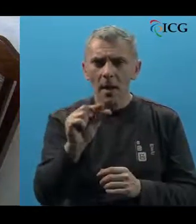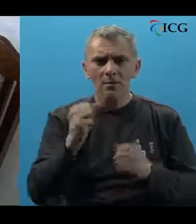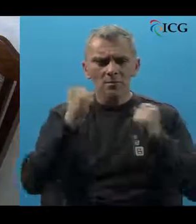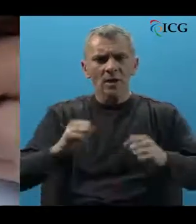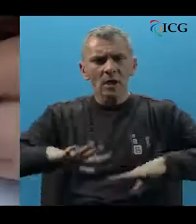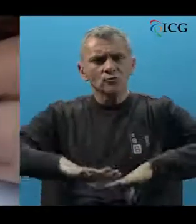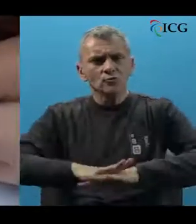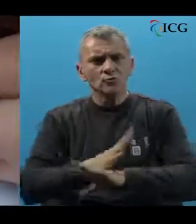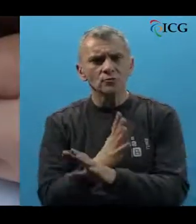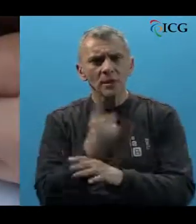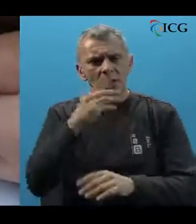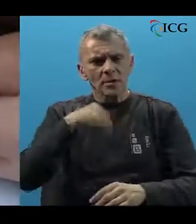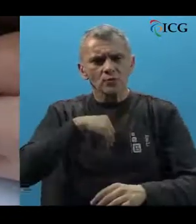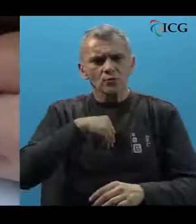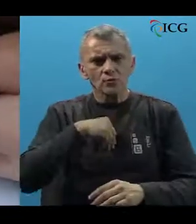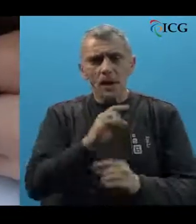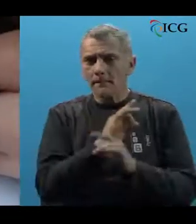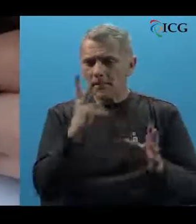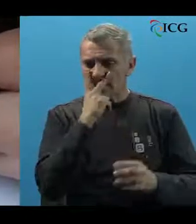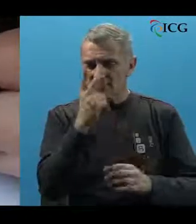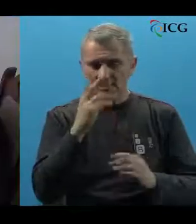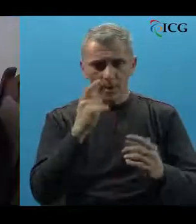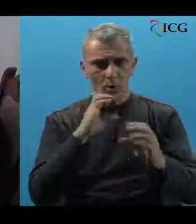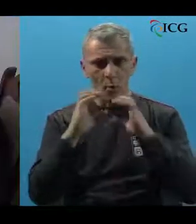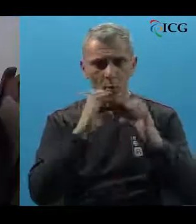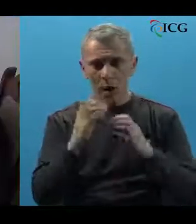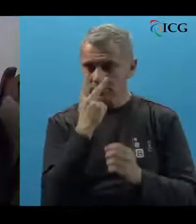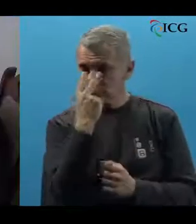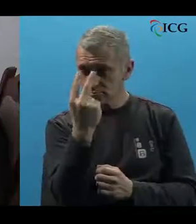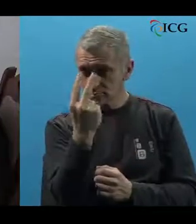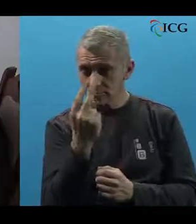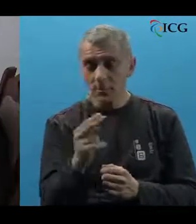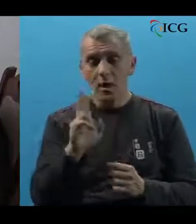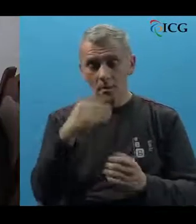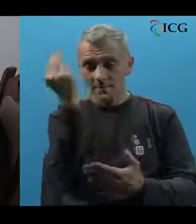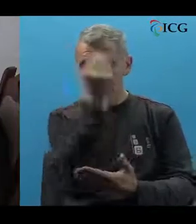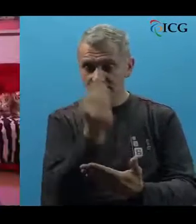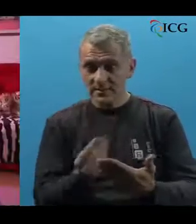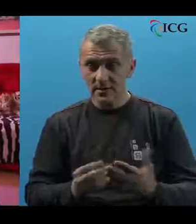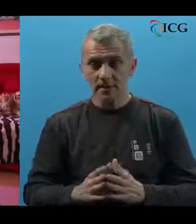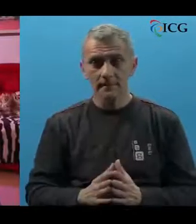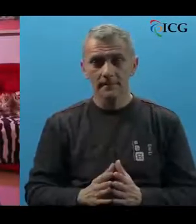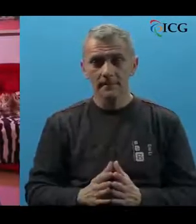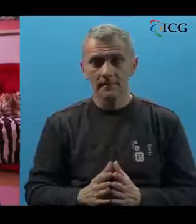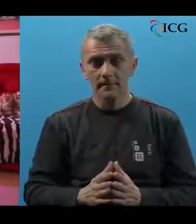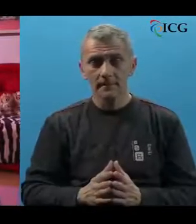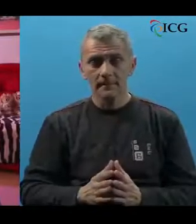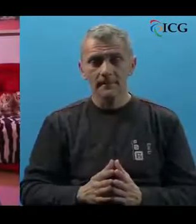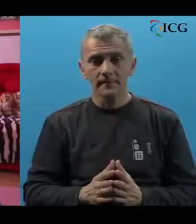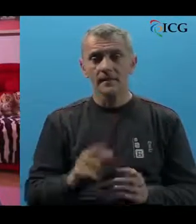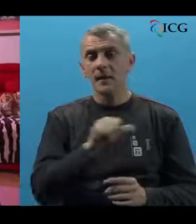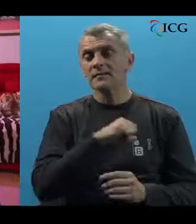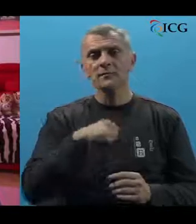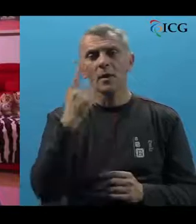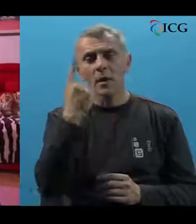Snažne osjećaje usjetila duše, iako bez vizualne komunikacije uspjeva prinjeti na slikarsko platno. Vidje dva pustu,